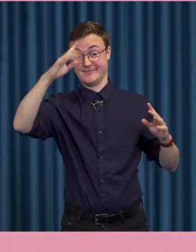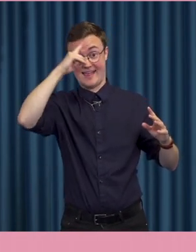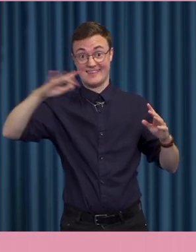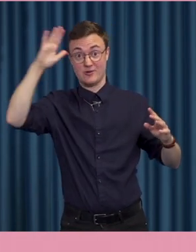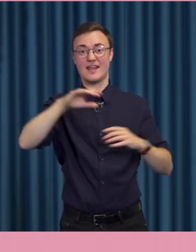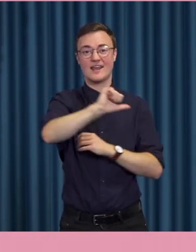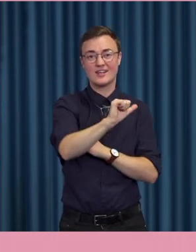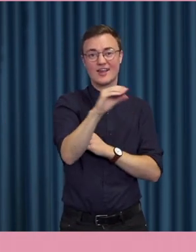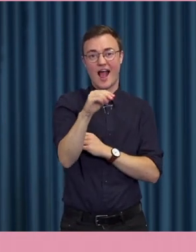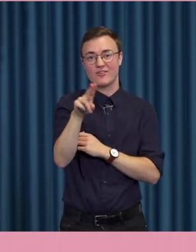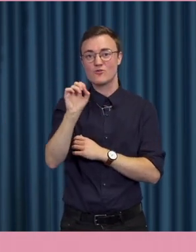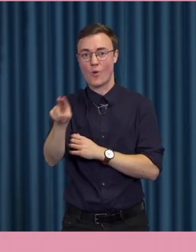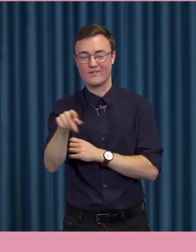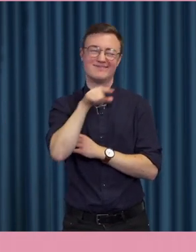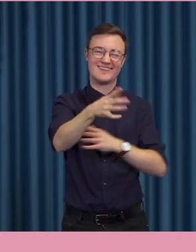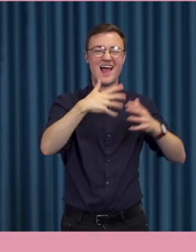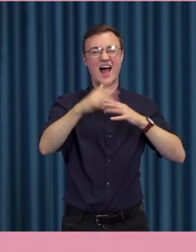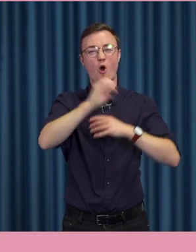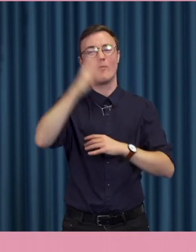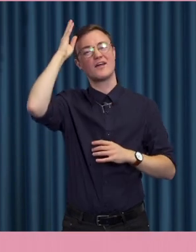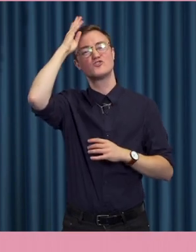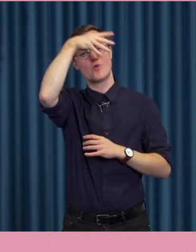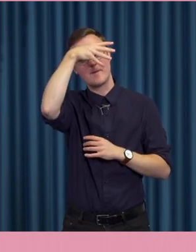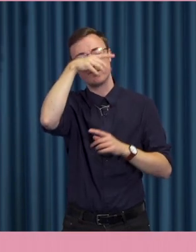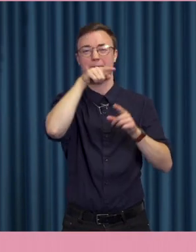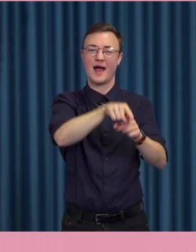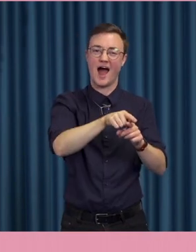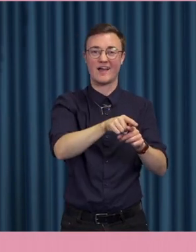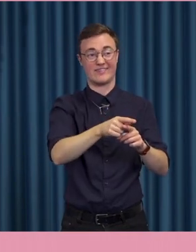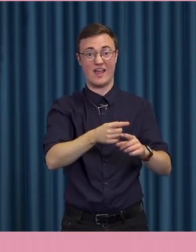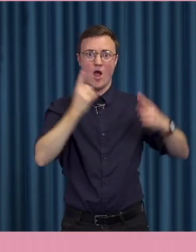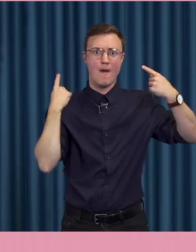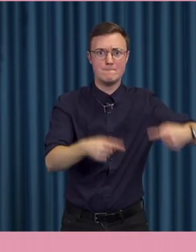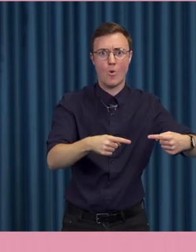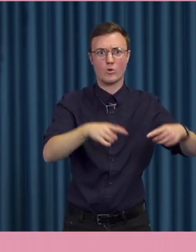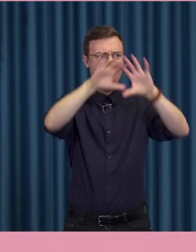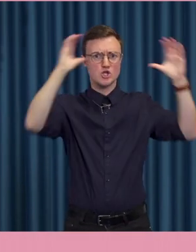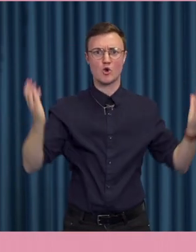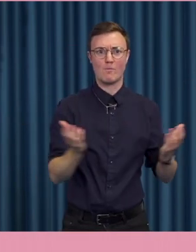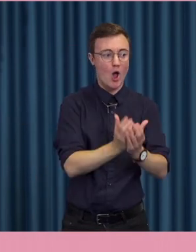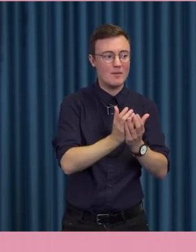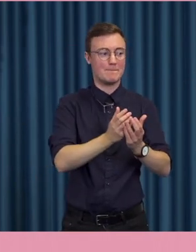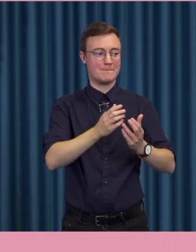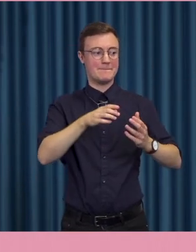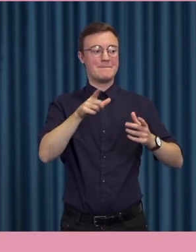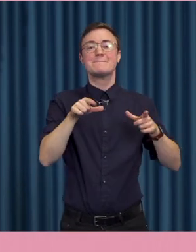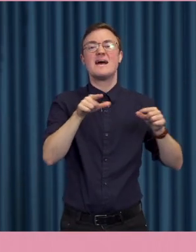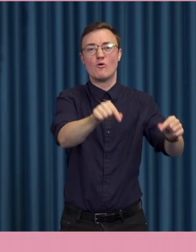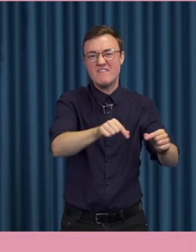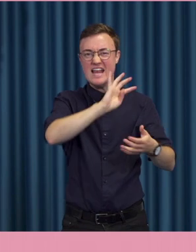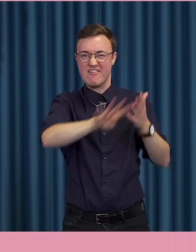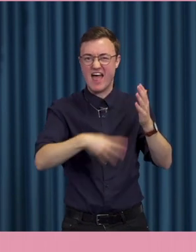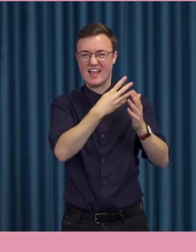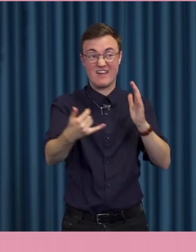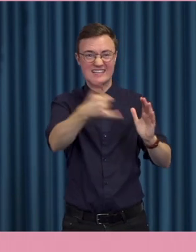QAnon som går ut på att Trump kämpar mot ett globalt pedofilnätverk som inbegriper både